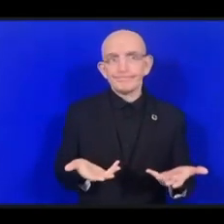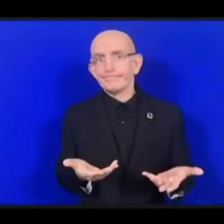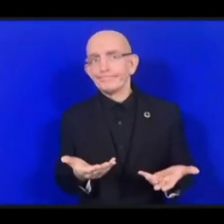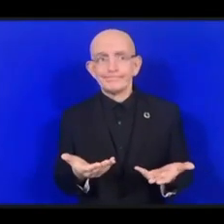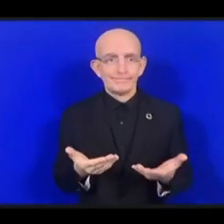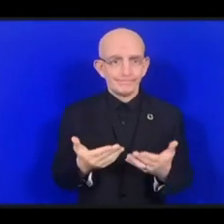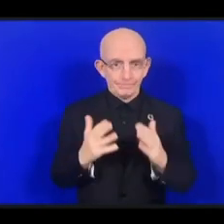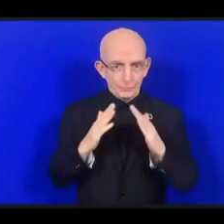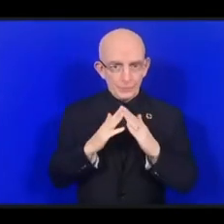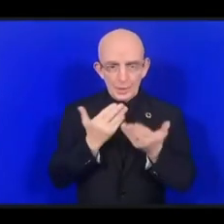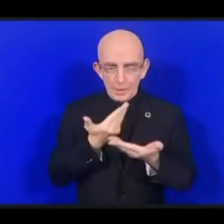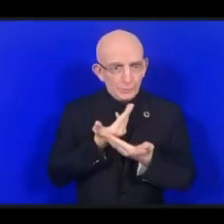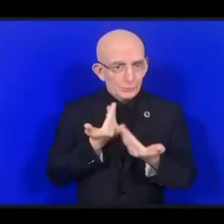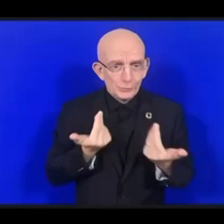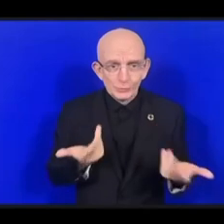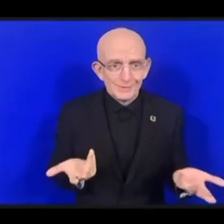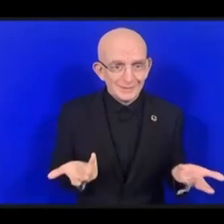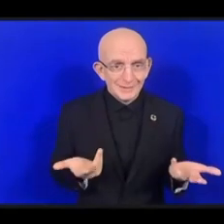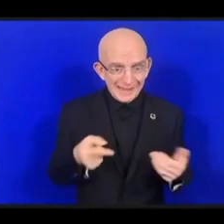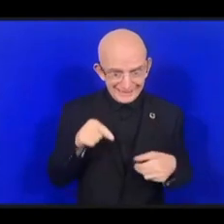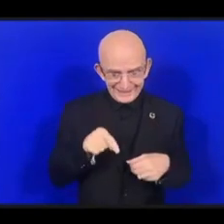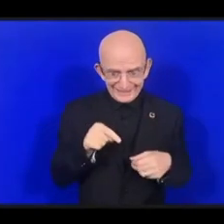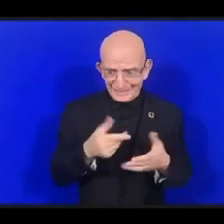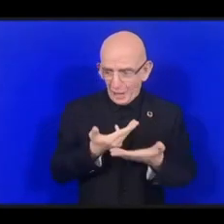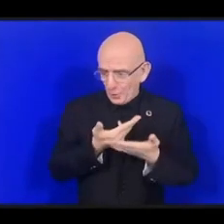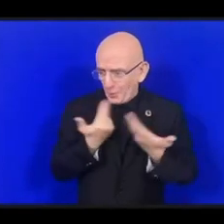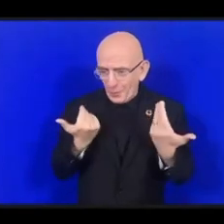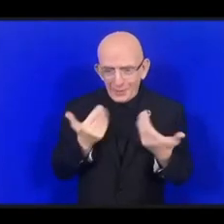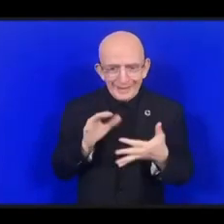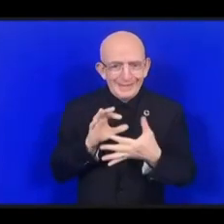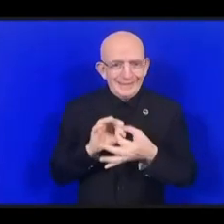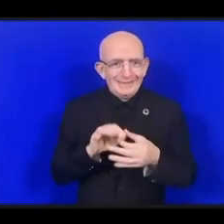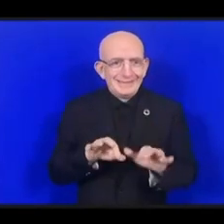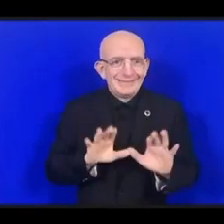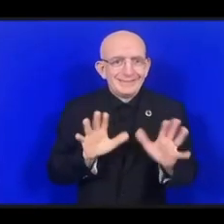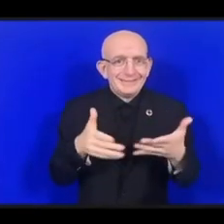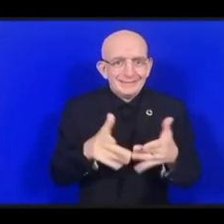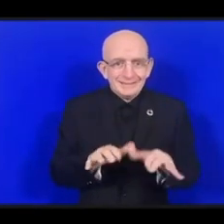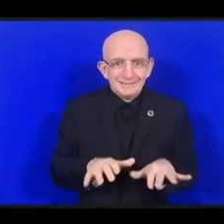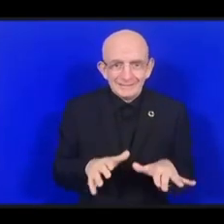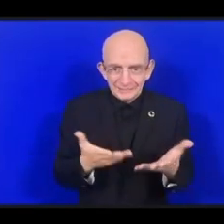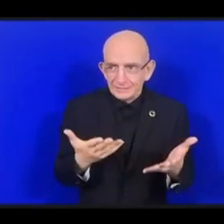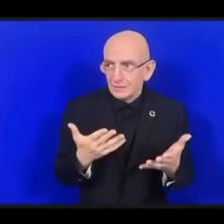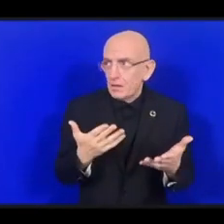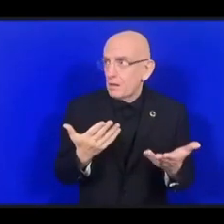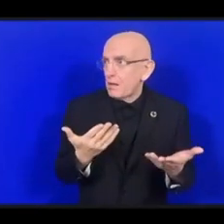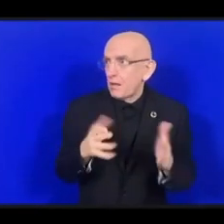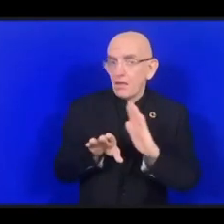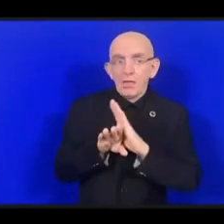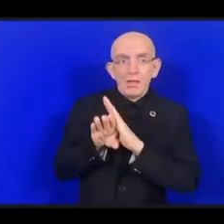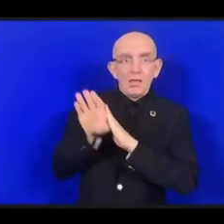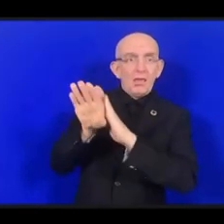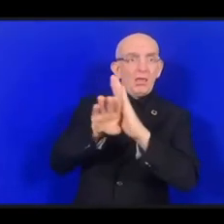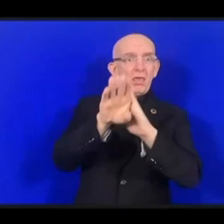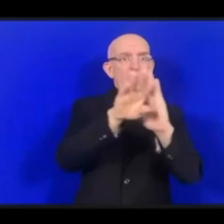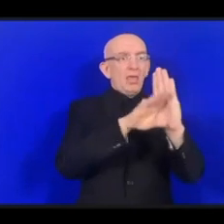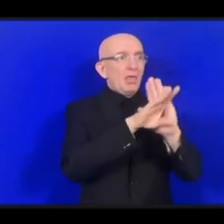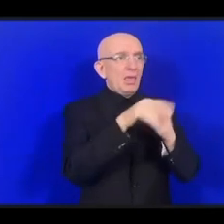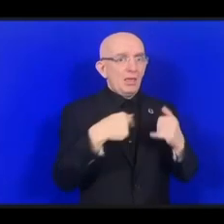их развитию, мешает прогрессу всего человечества.